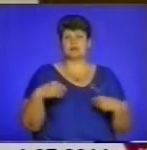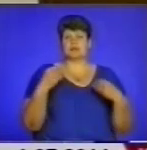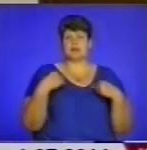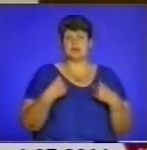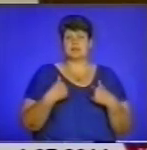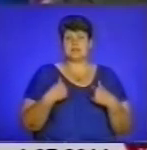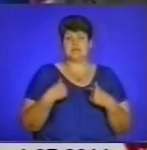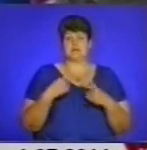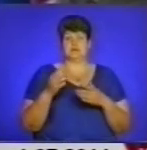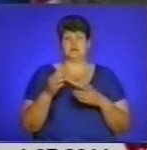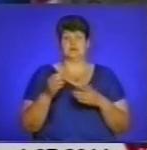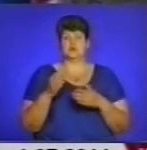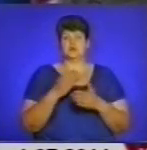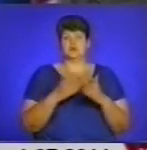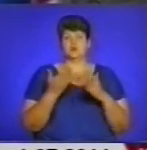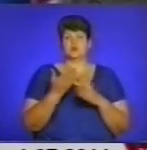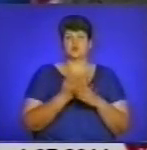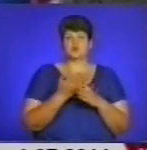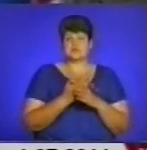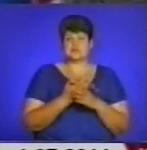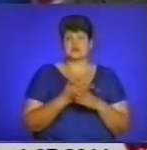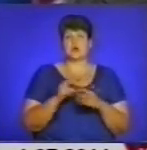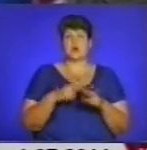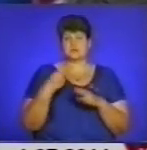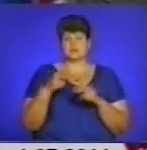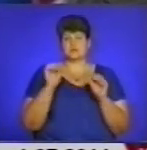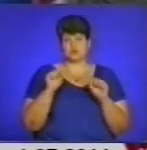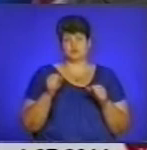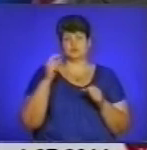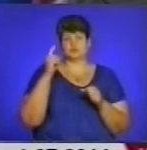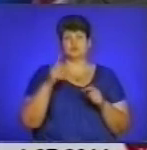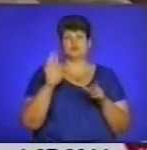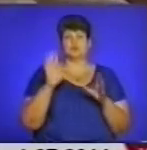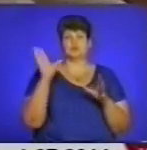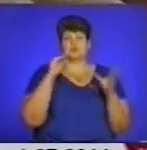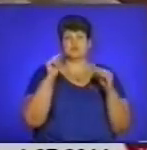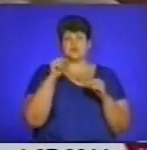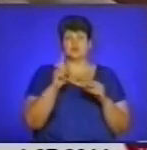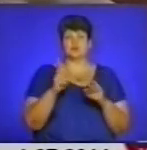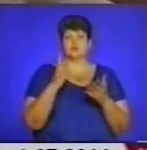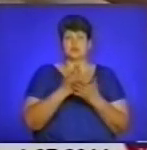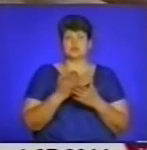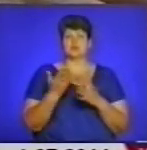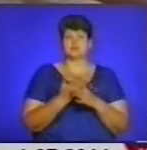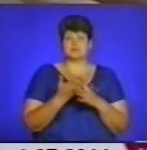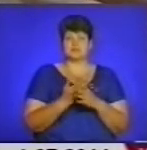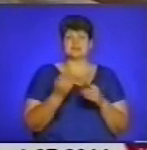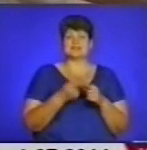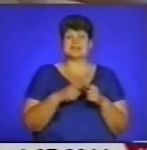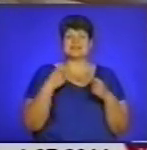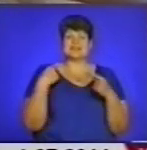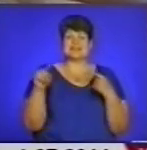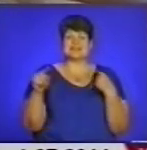мені субсидію. На компенсацію можуть розраховувати усі бажаючі, серед яких і ті, хто користується субсидіями. Адже це різні